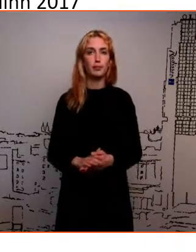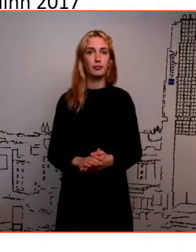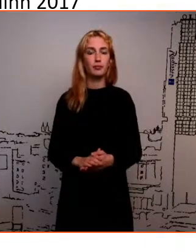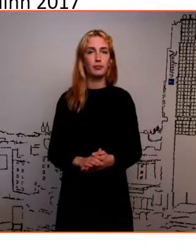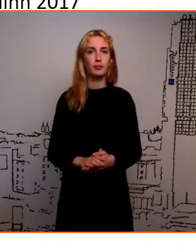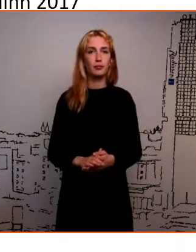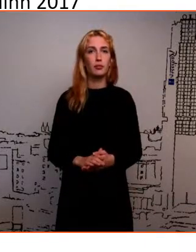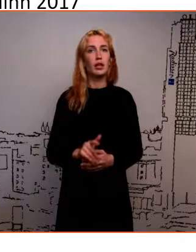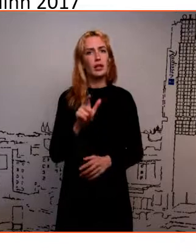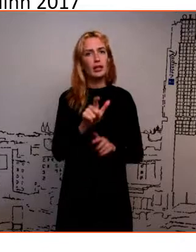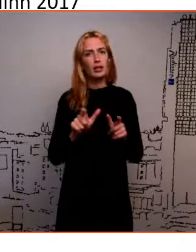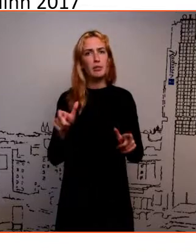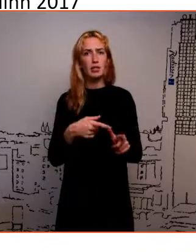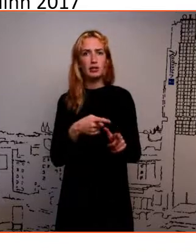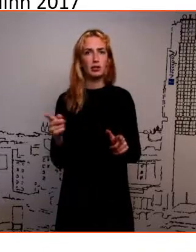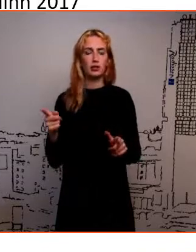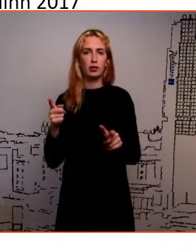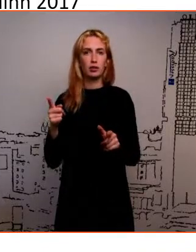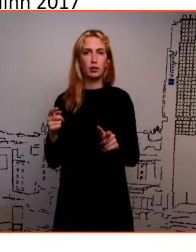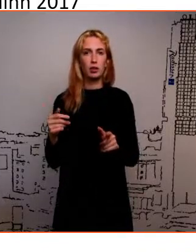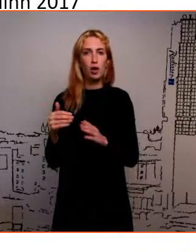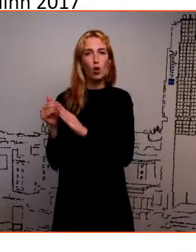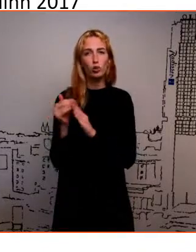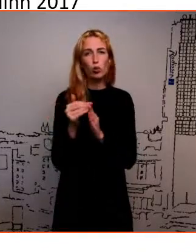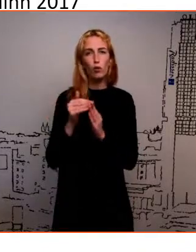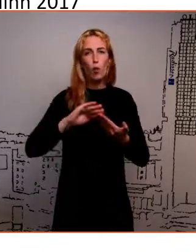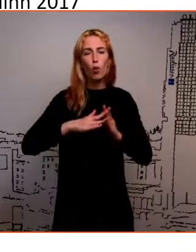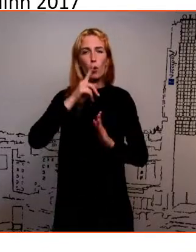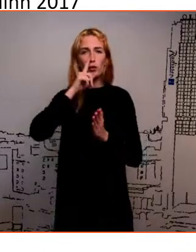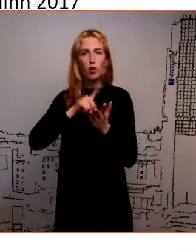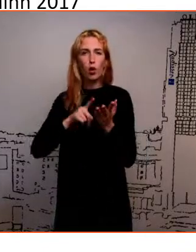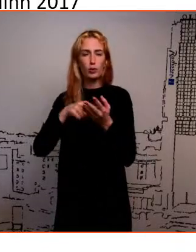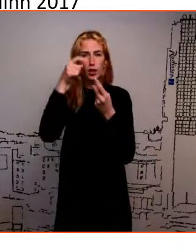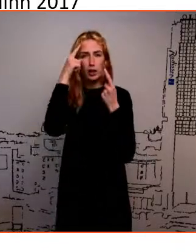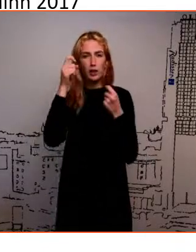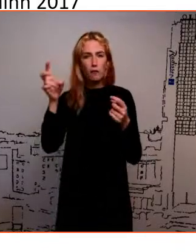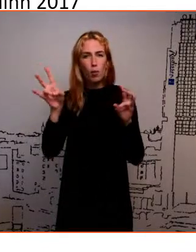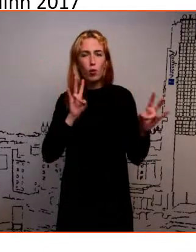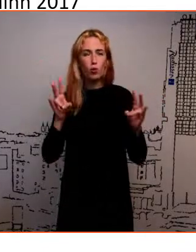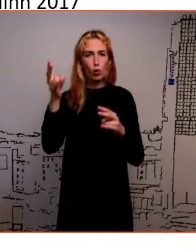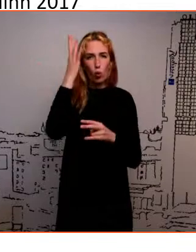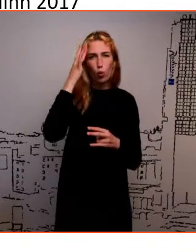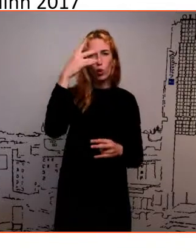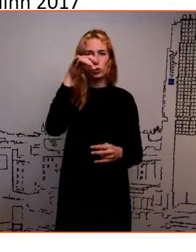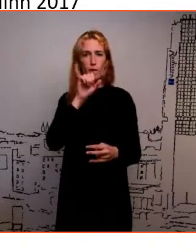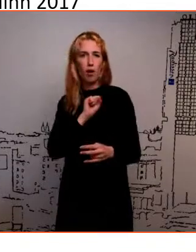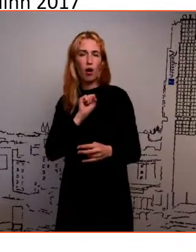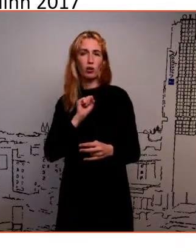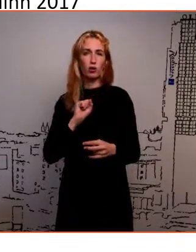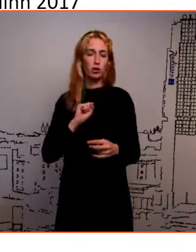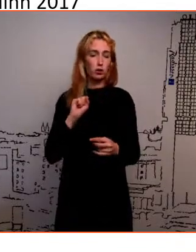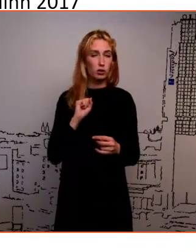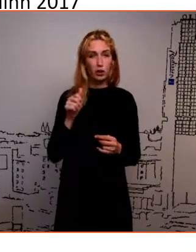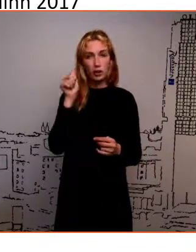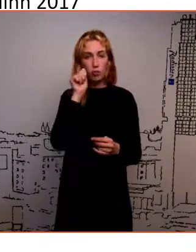tohutud, surveolukorrat tohutud nõudmised, infomüraunistused, vajadused ja